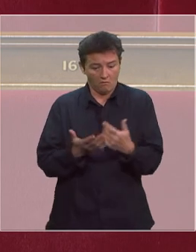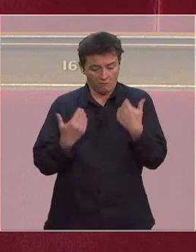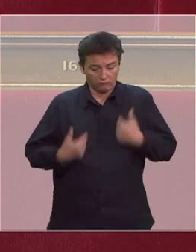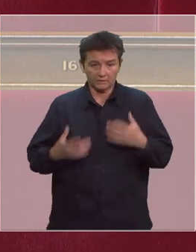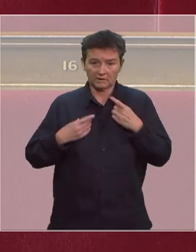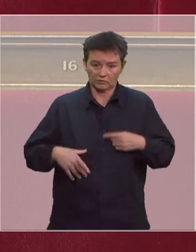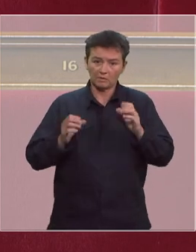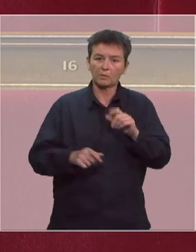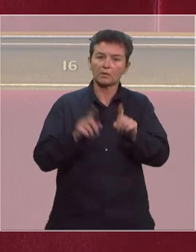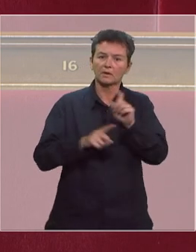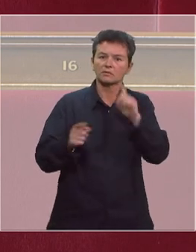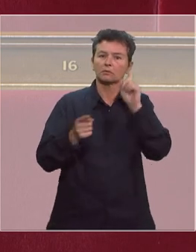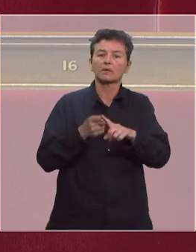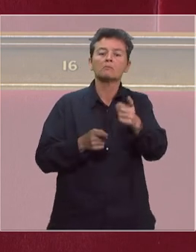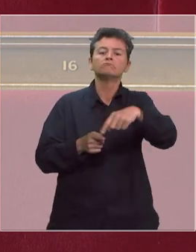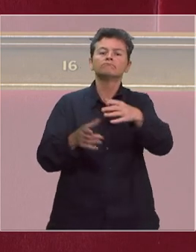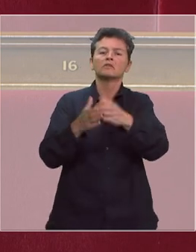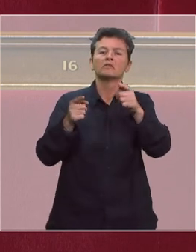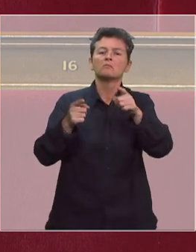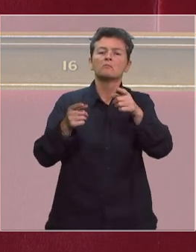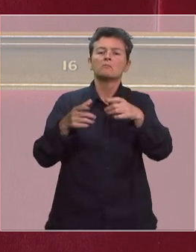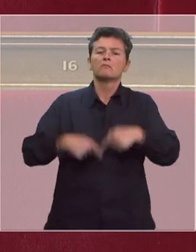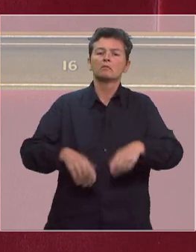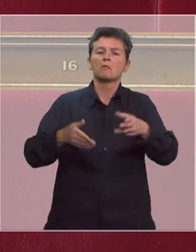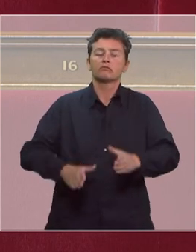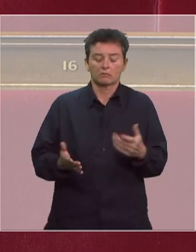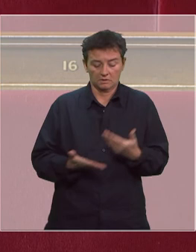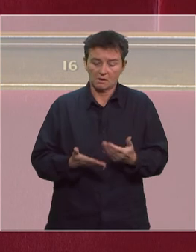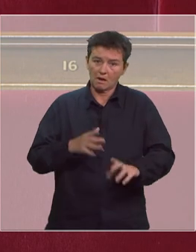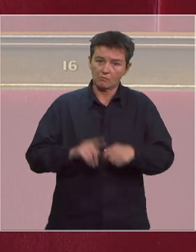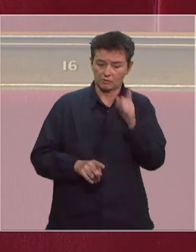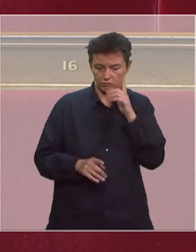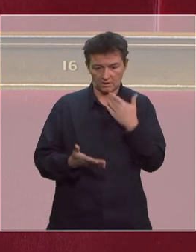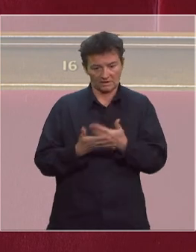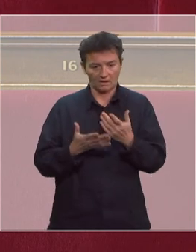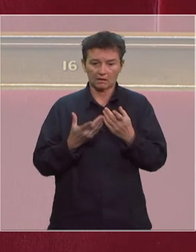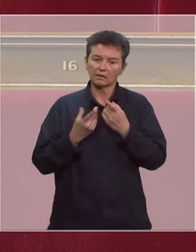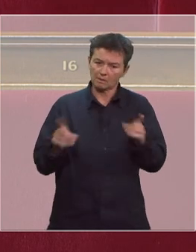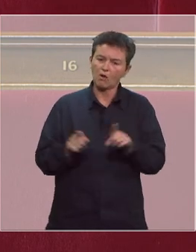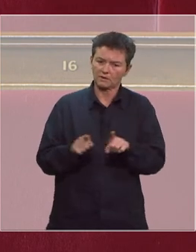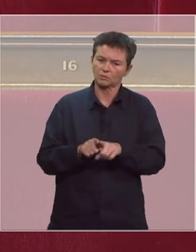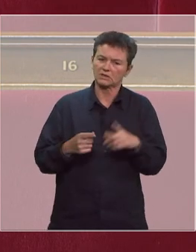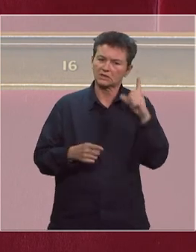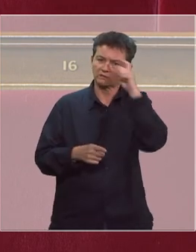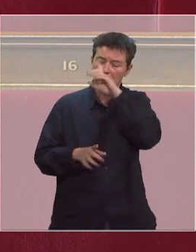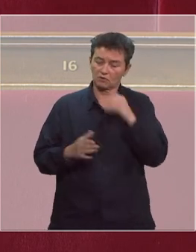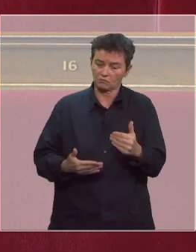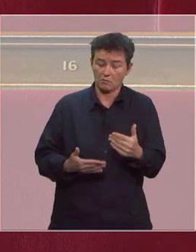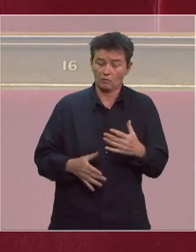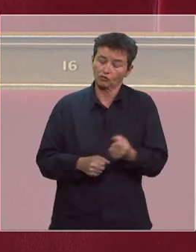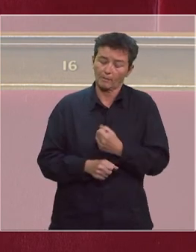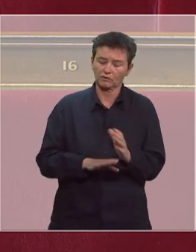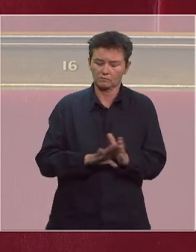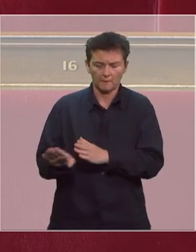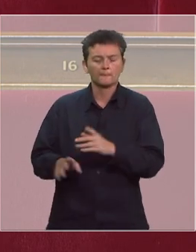pouvons vous interroger sur les décisions prises. Nous y tenons beaucoup parce que par ailleurs, la démocratie souffre de la situation et je le regrette. Je vous ai demandé